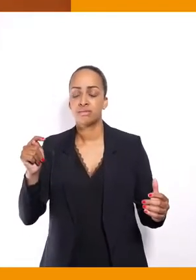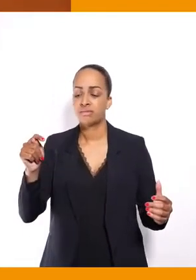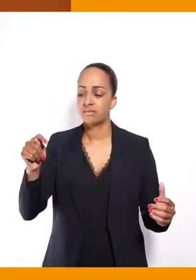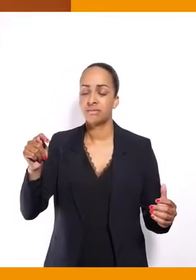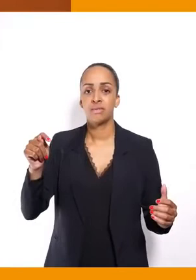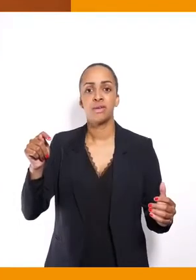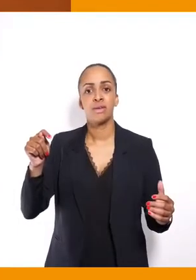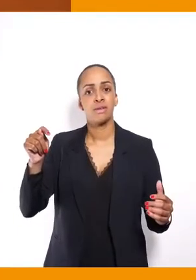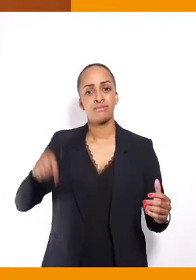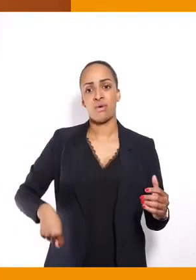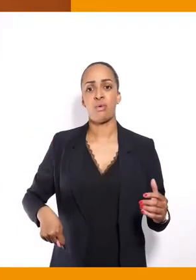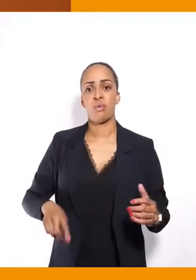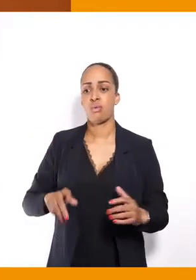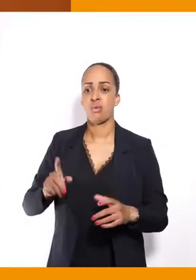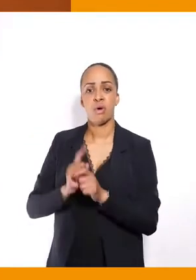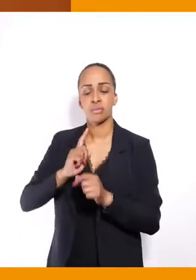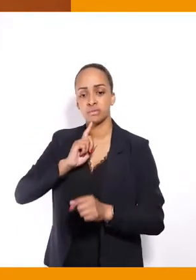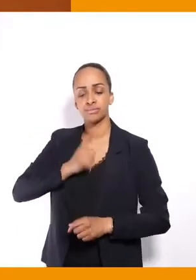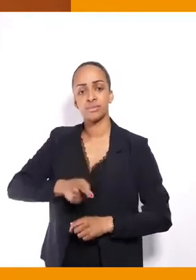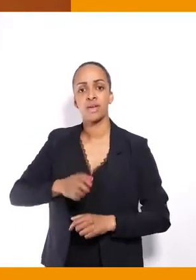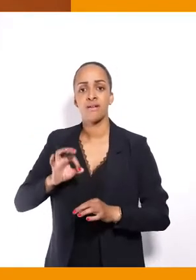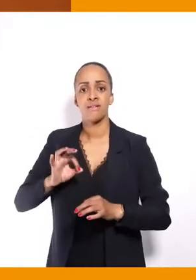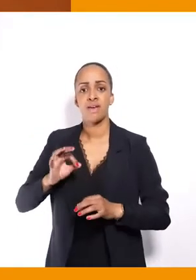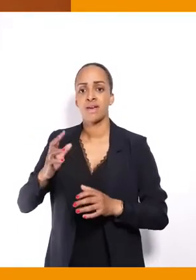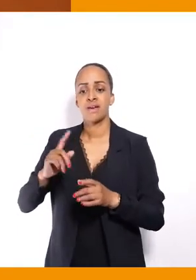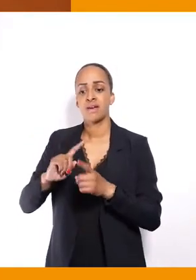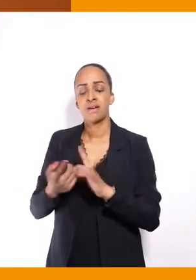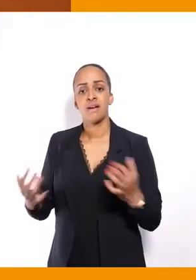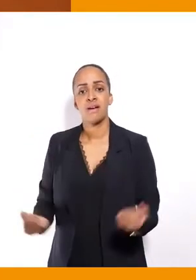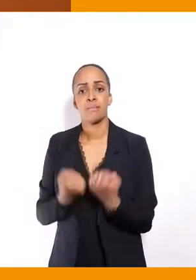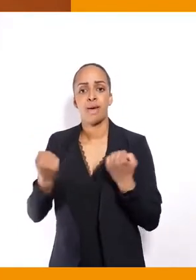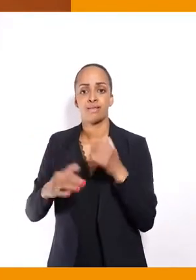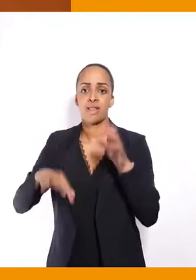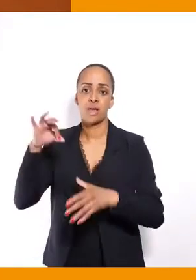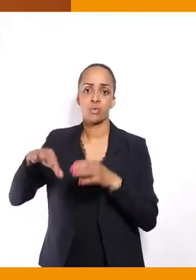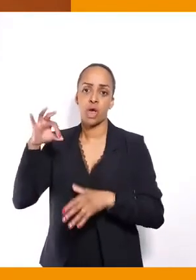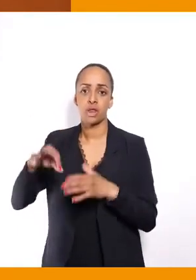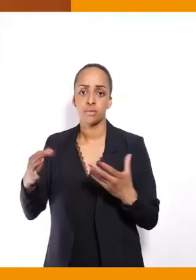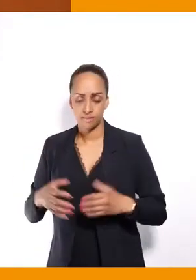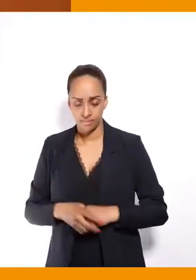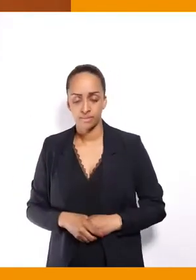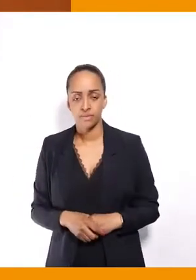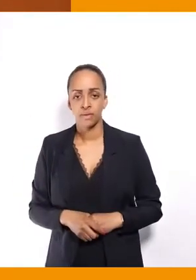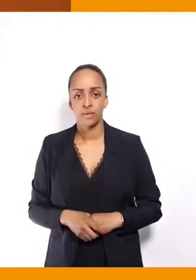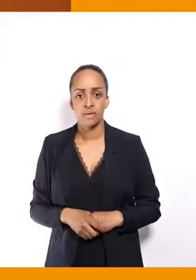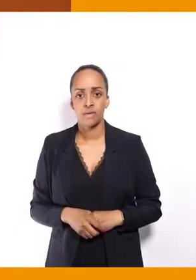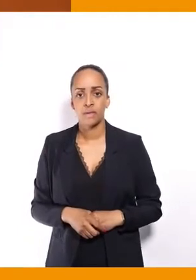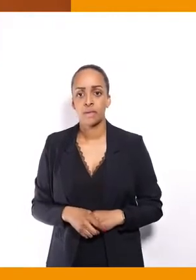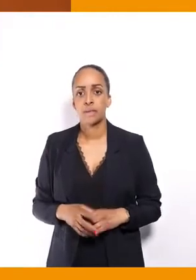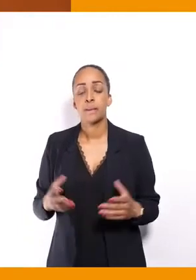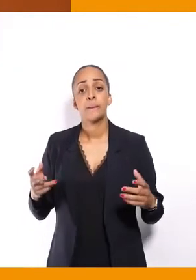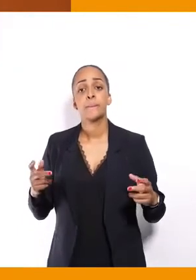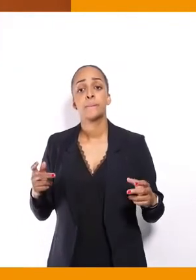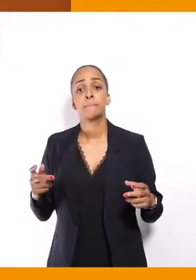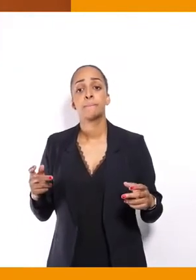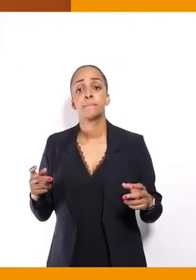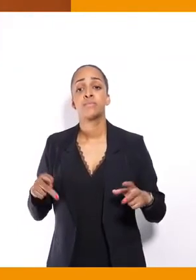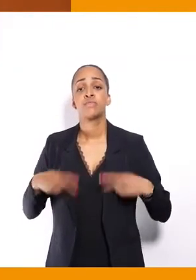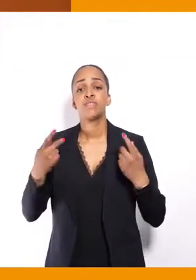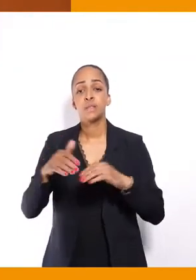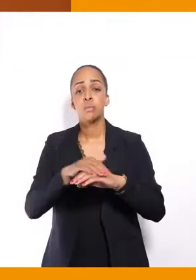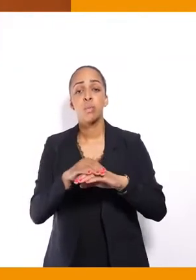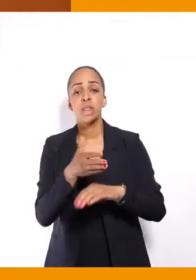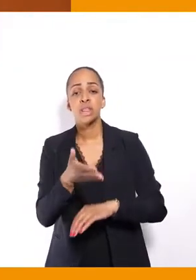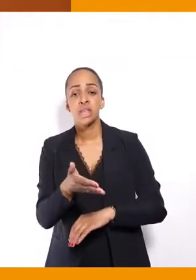des campagnes délétant. La participation des personnes handicapées au débat public et à la vie politique ne se limite pas aux